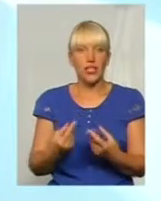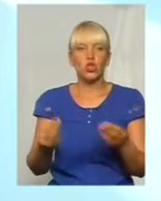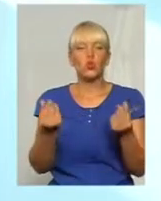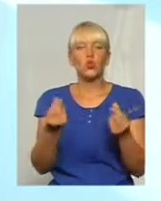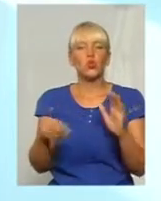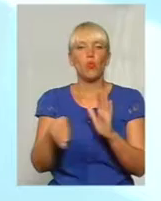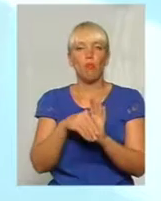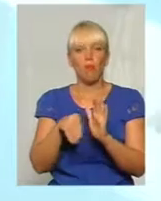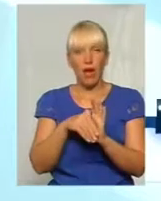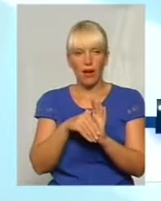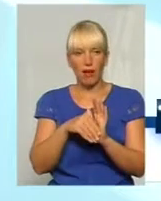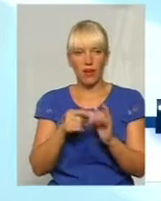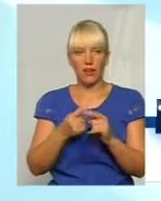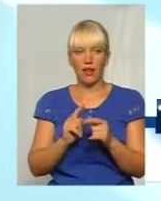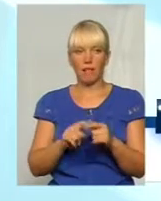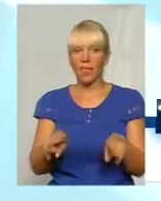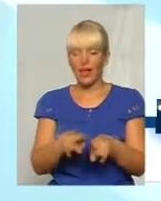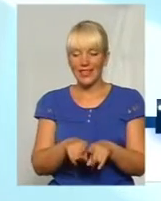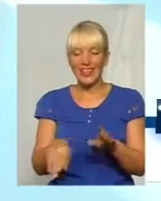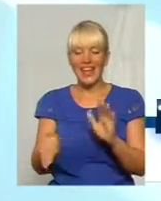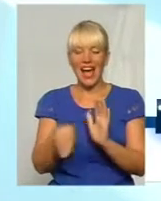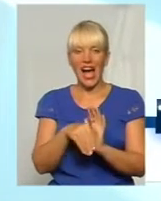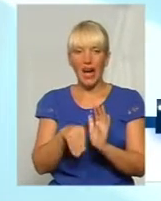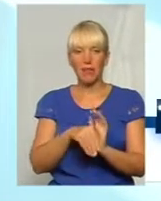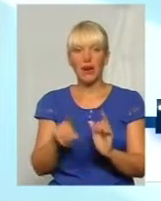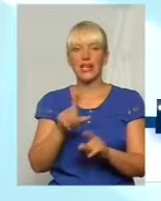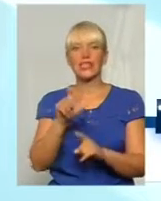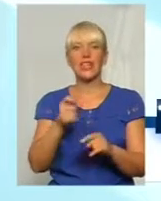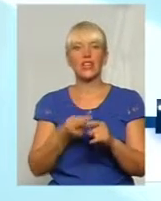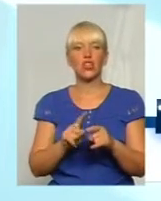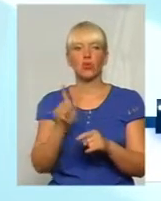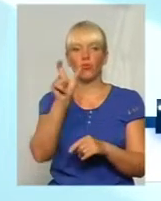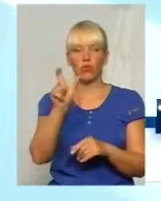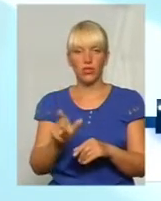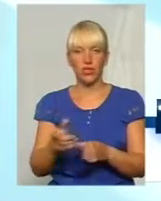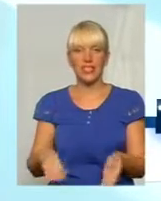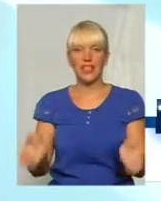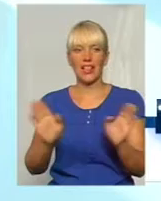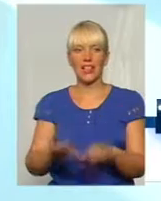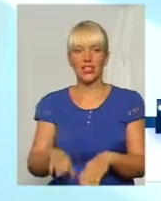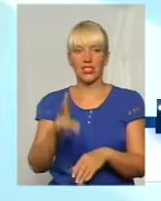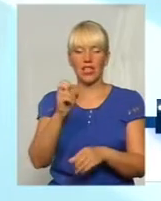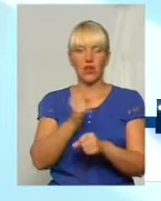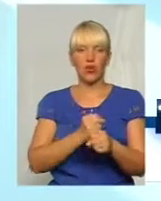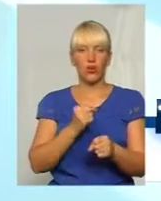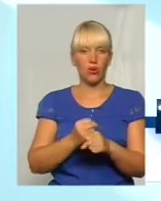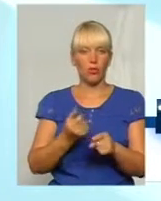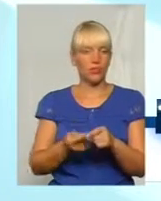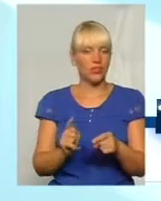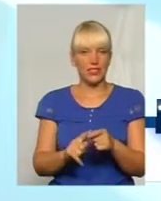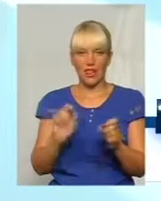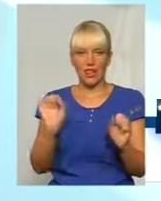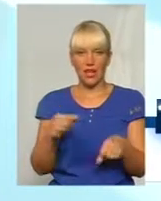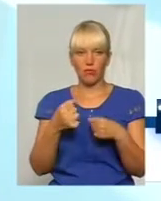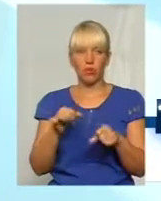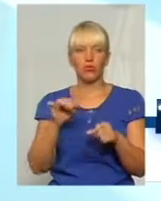хабар просто за те, щоб людина залишилася на роботі, звичайно, на такій роботі директора ліцею, звичайно, неможливо. І там більше питання все-таки в